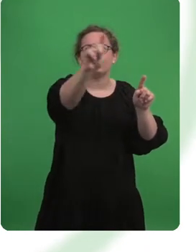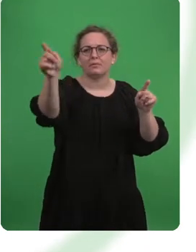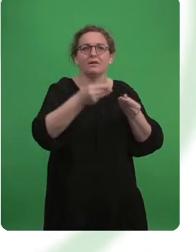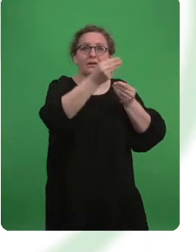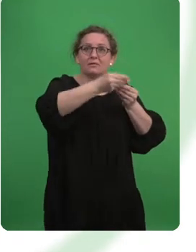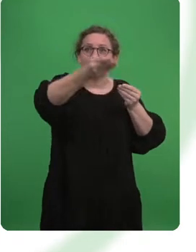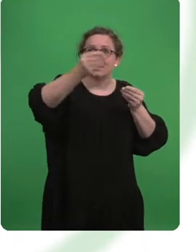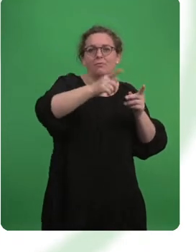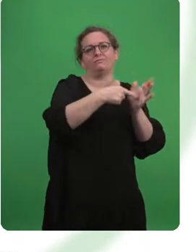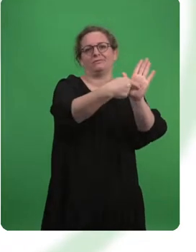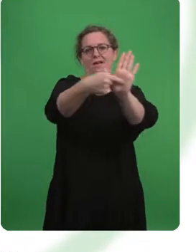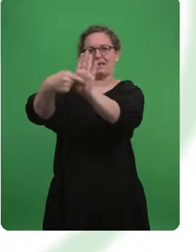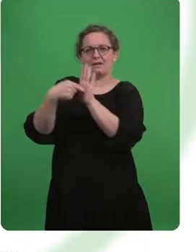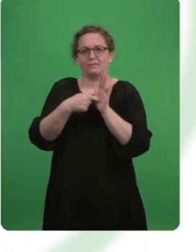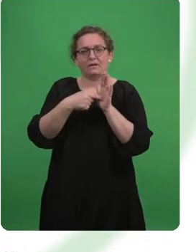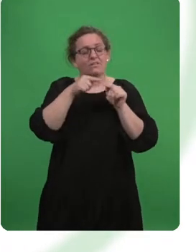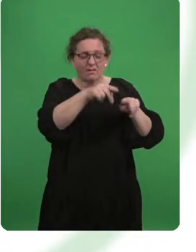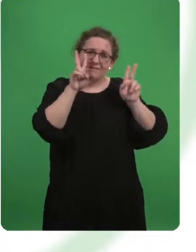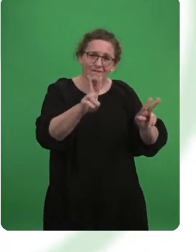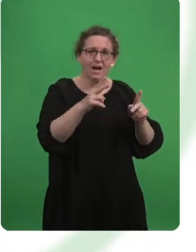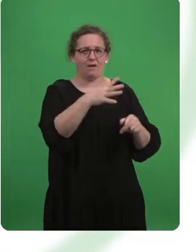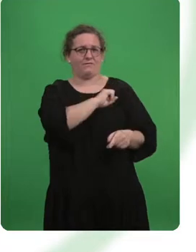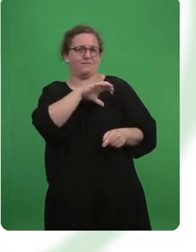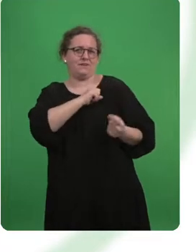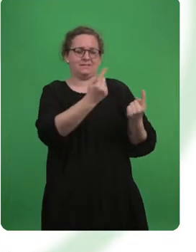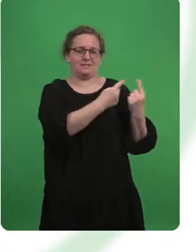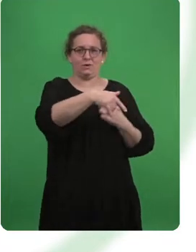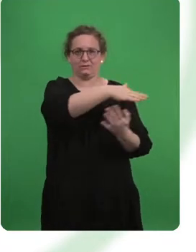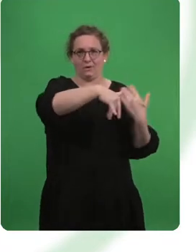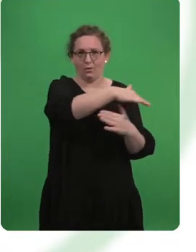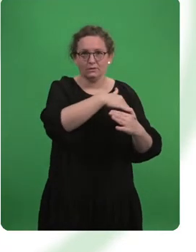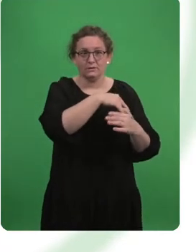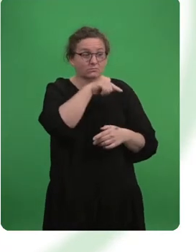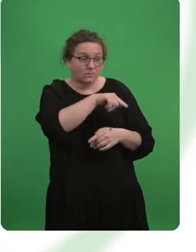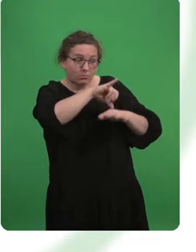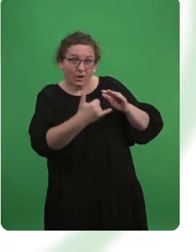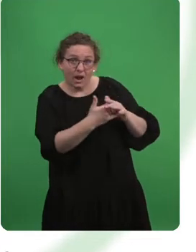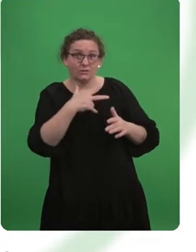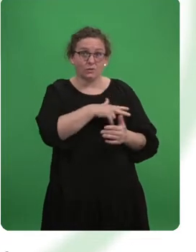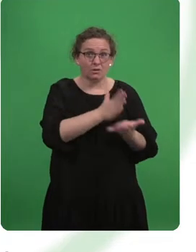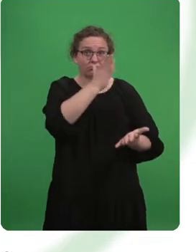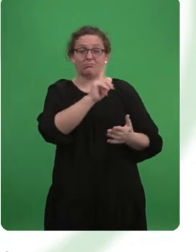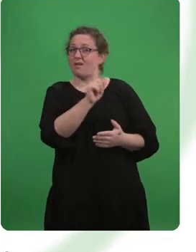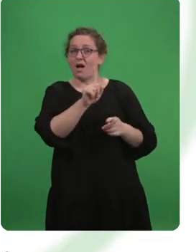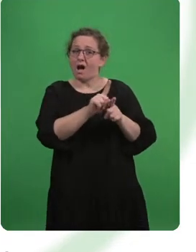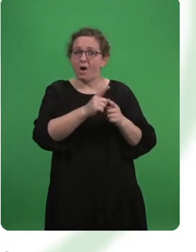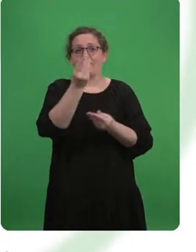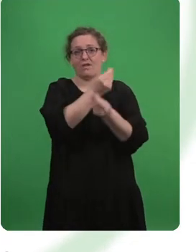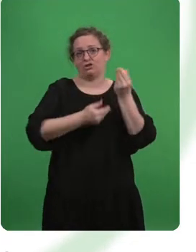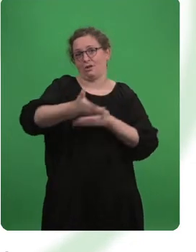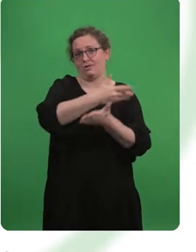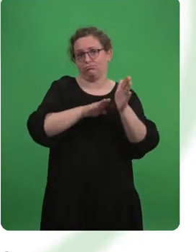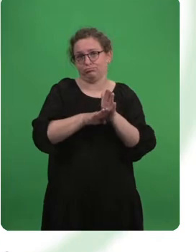möchte ich Unternehmen weitergeben und zeigen, dass es wirklich zu einer Win-Win-Win-Situation kommt. Es ist nicht ein soziales Projekt,